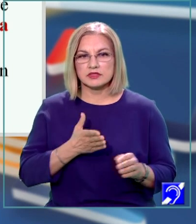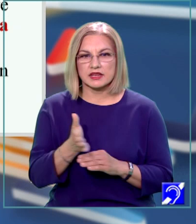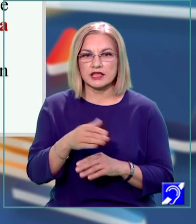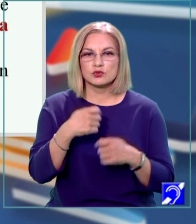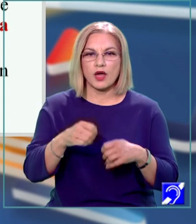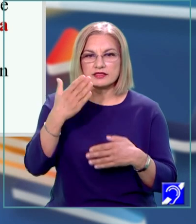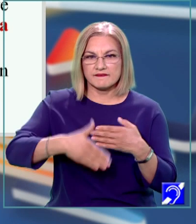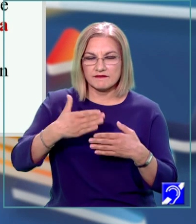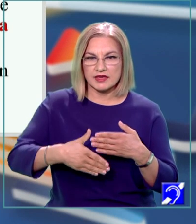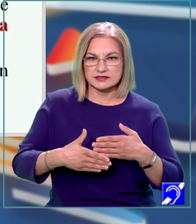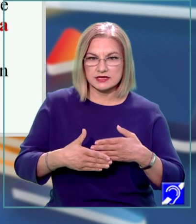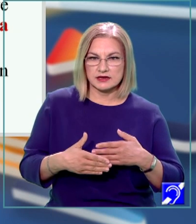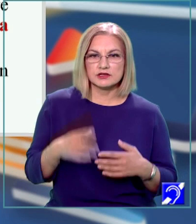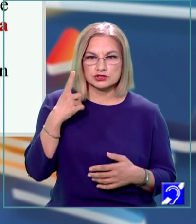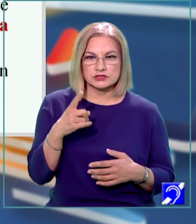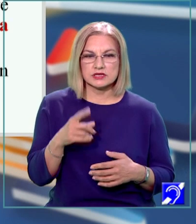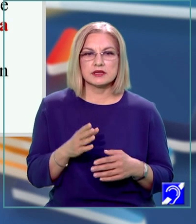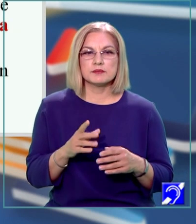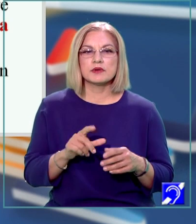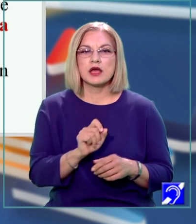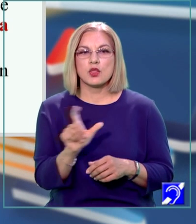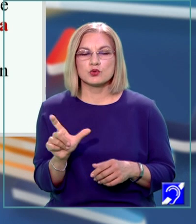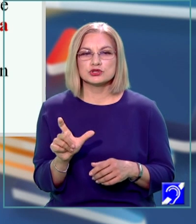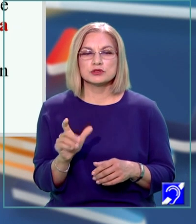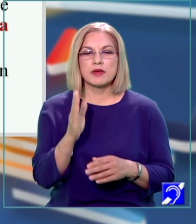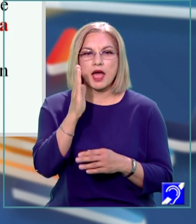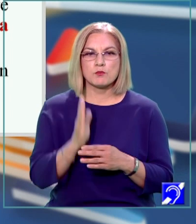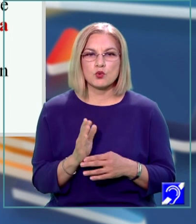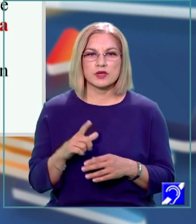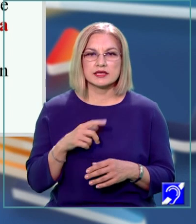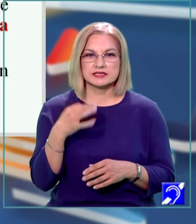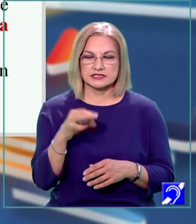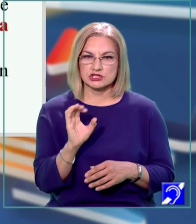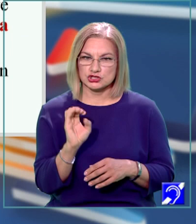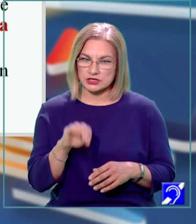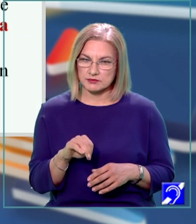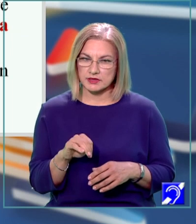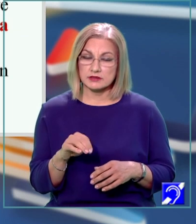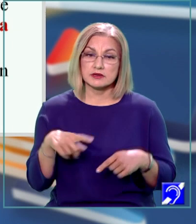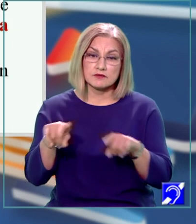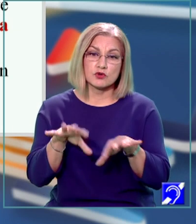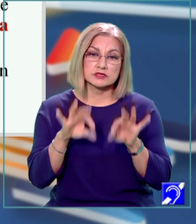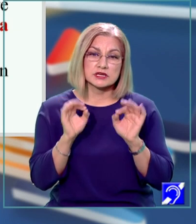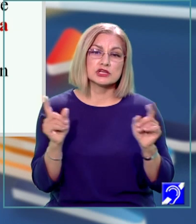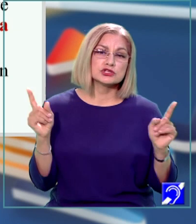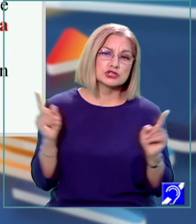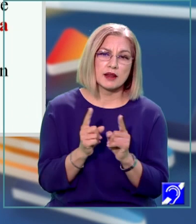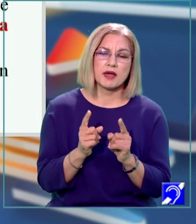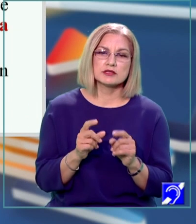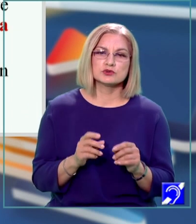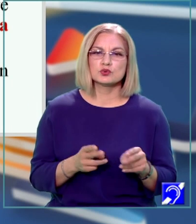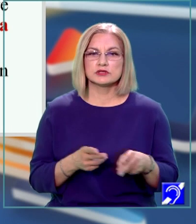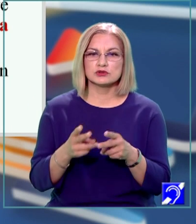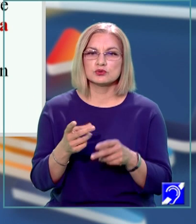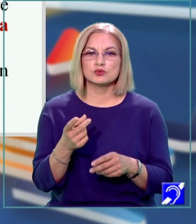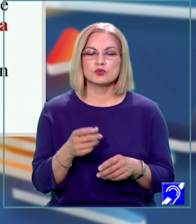lungimea muchiei cubului este de 10 centimetri, determinați lungimea celui mai scurt drum parcurs de furnică în